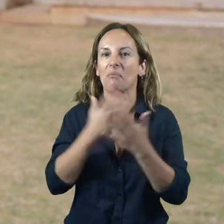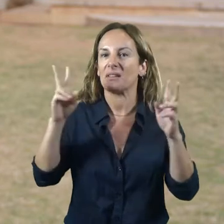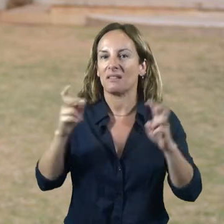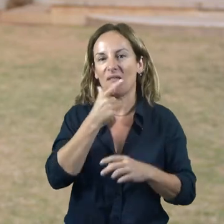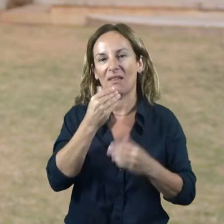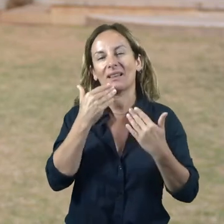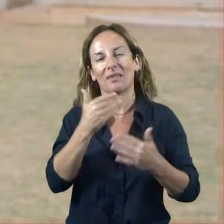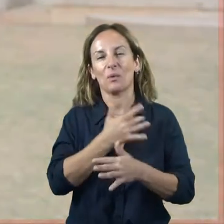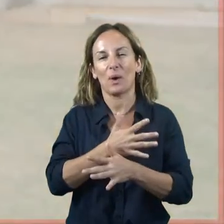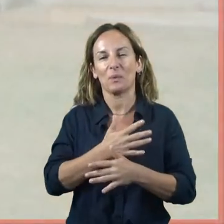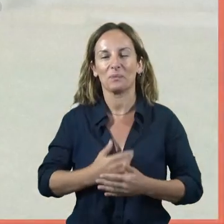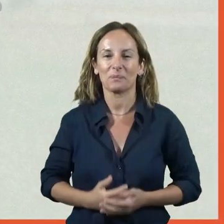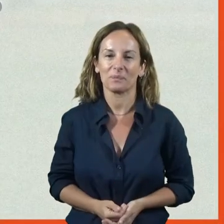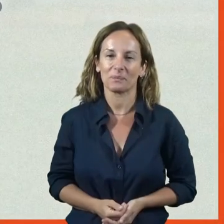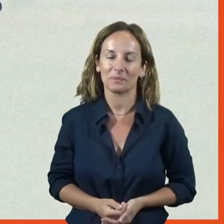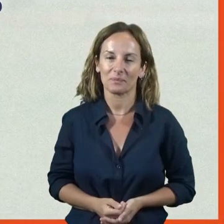qualsevol cosa que tu facis.